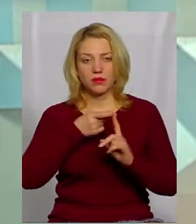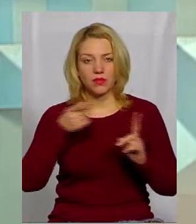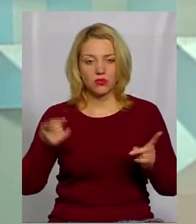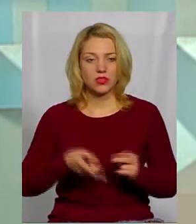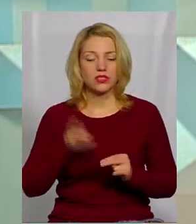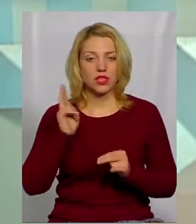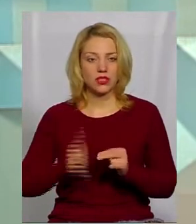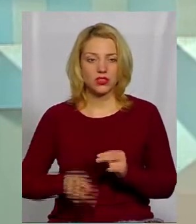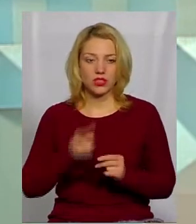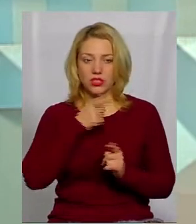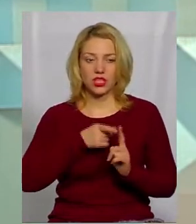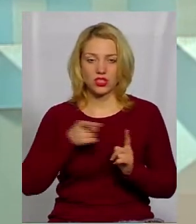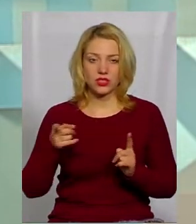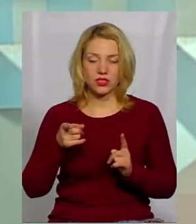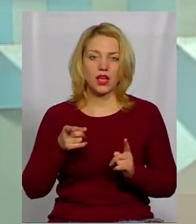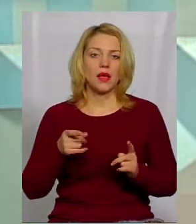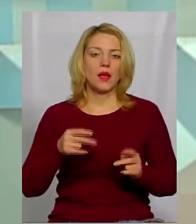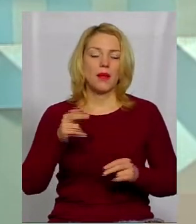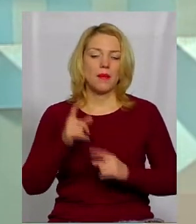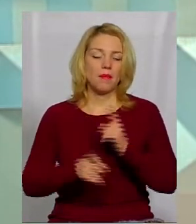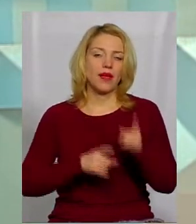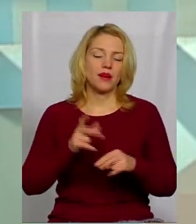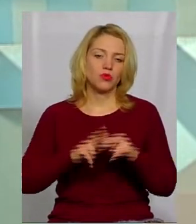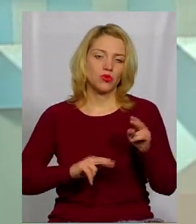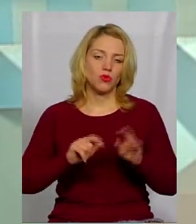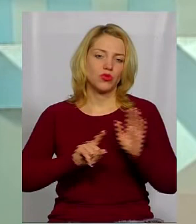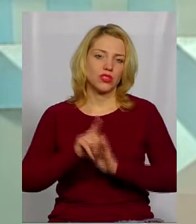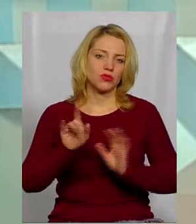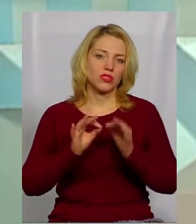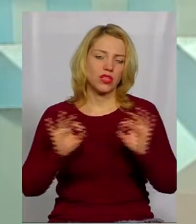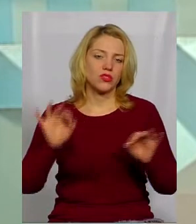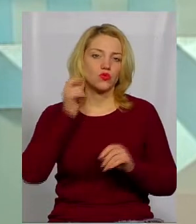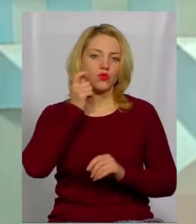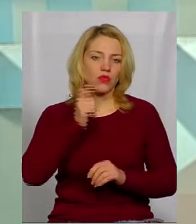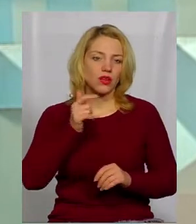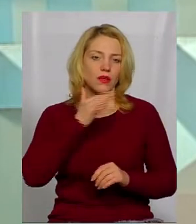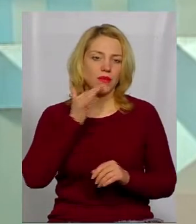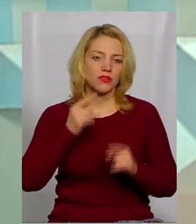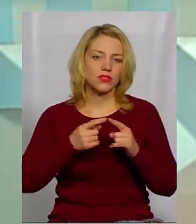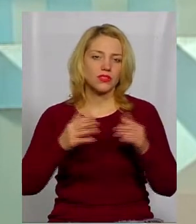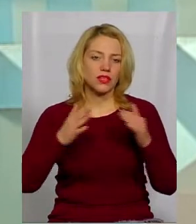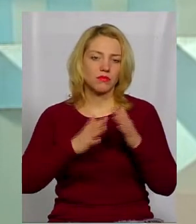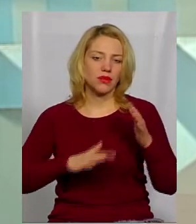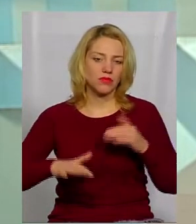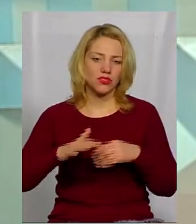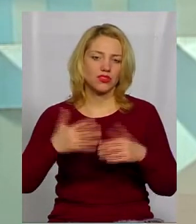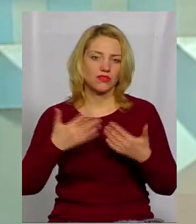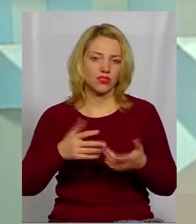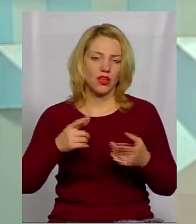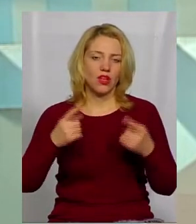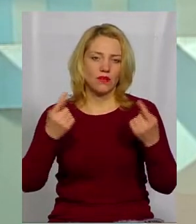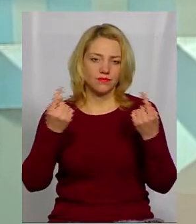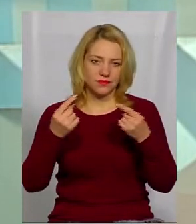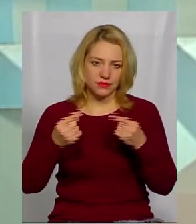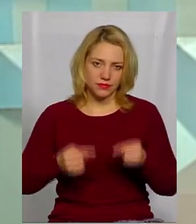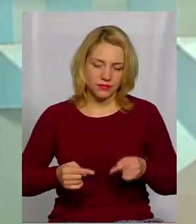часи перебудови, початку незалежності України багато з цих приміщень знову прийшли в такий непридатний вигляд.